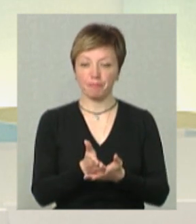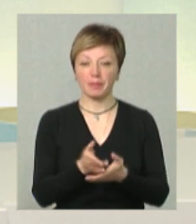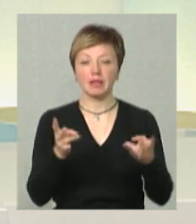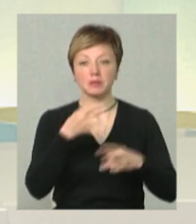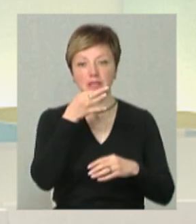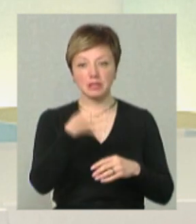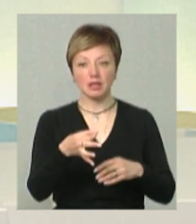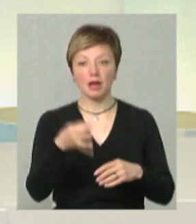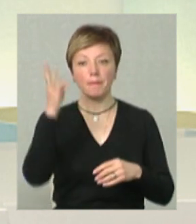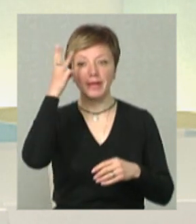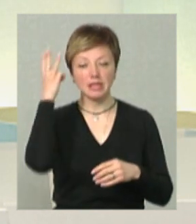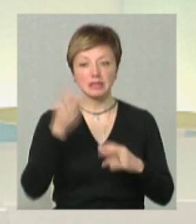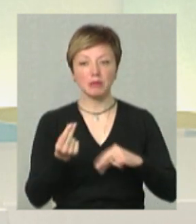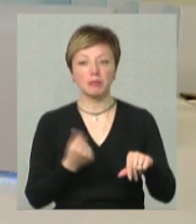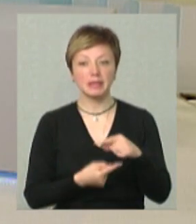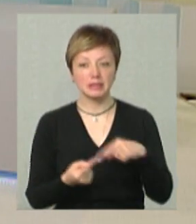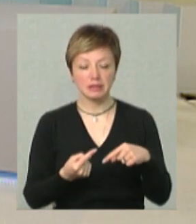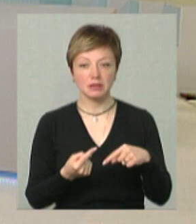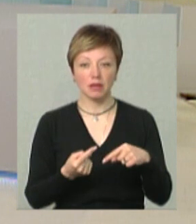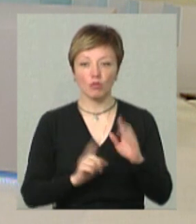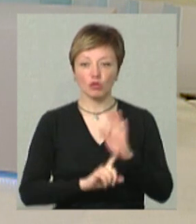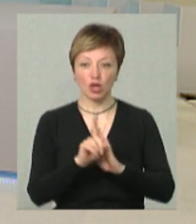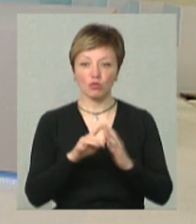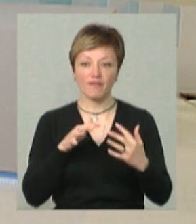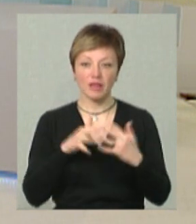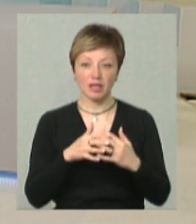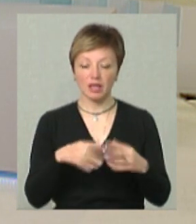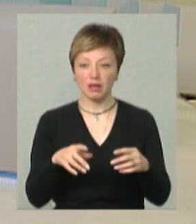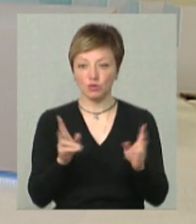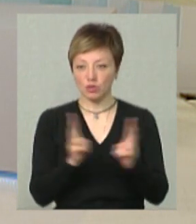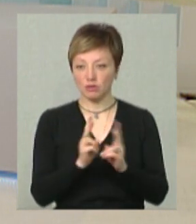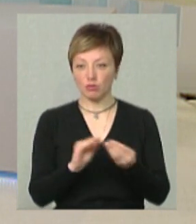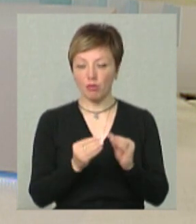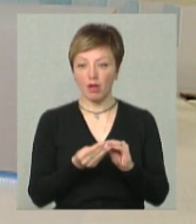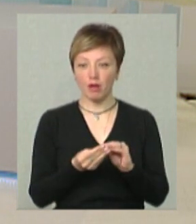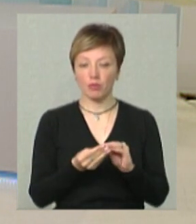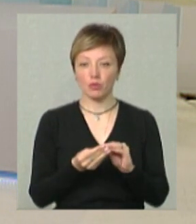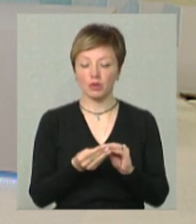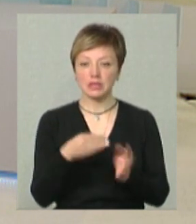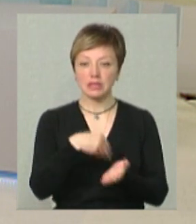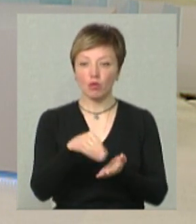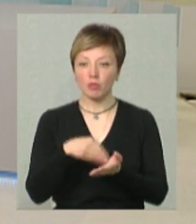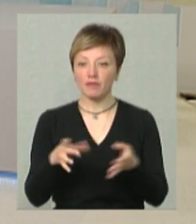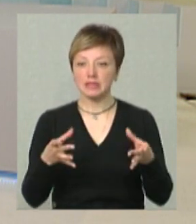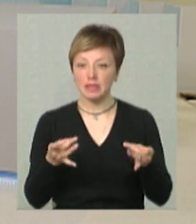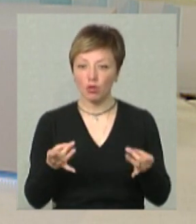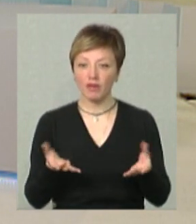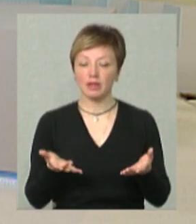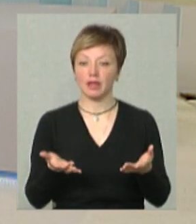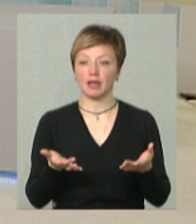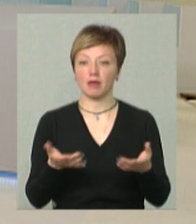значити, що навіть хмельницький бізнес на початку війни стикнувся з проблемою закупівлі сировини,